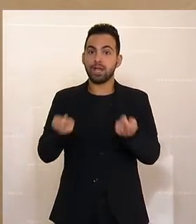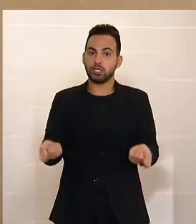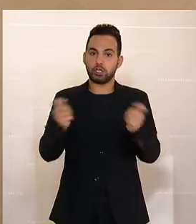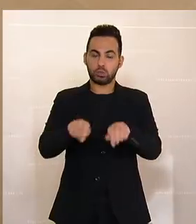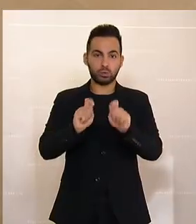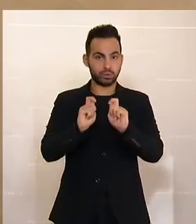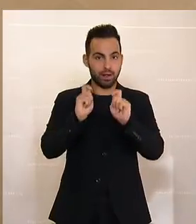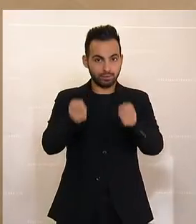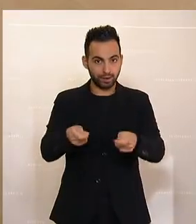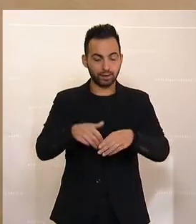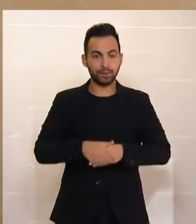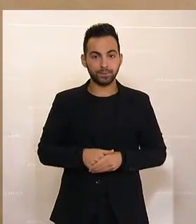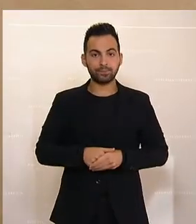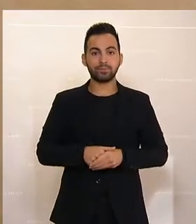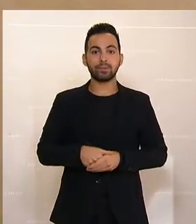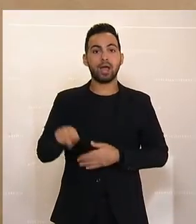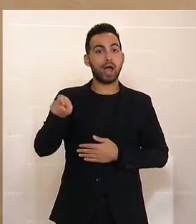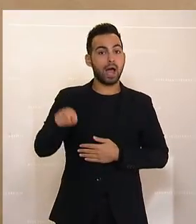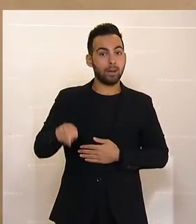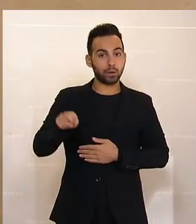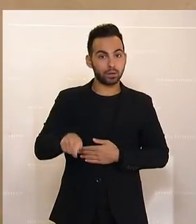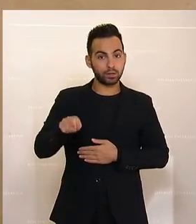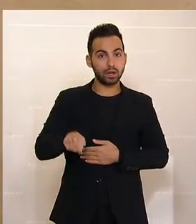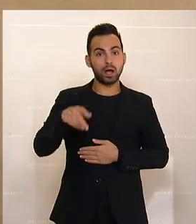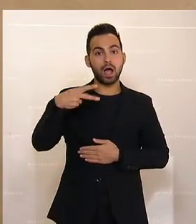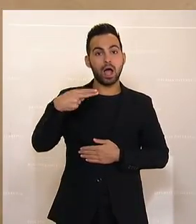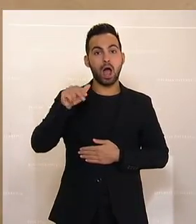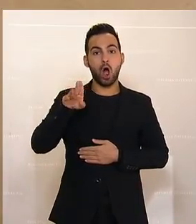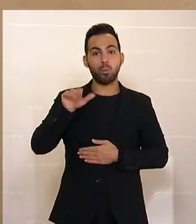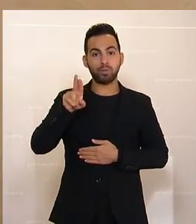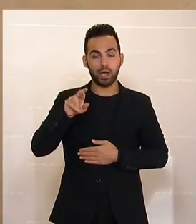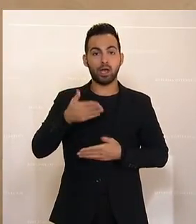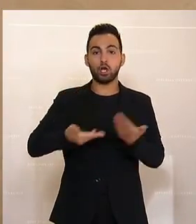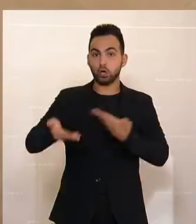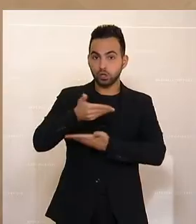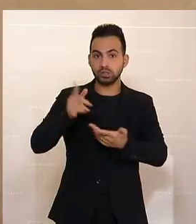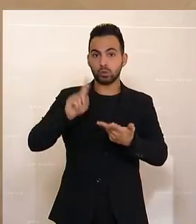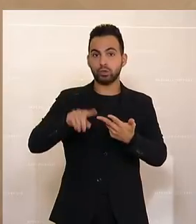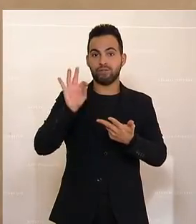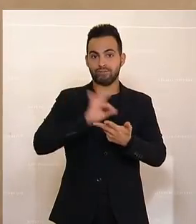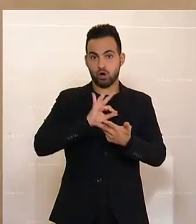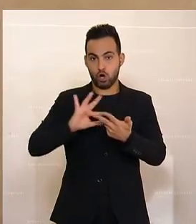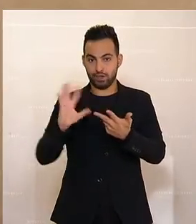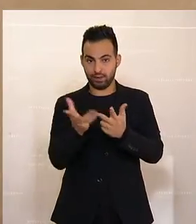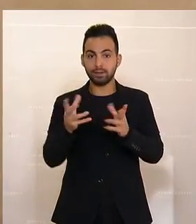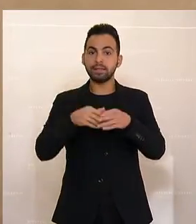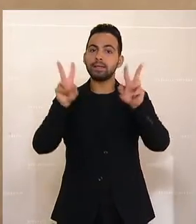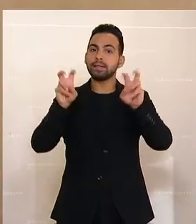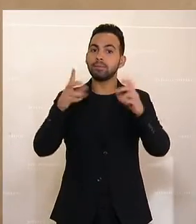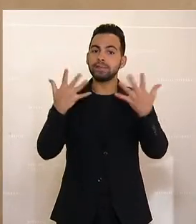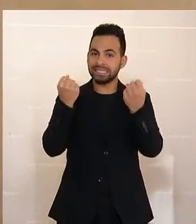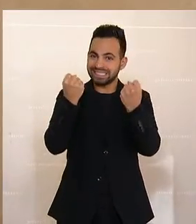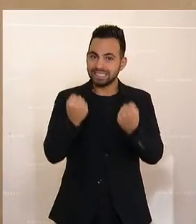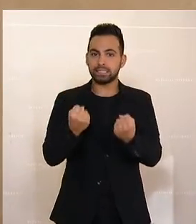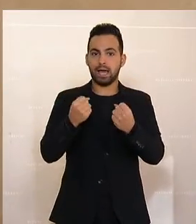Entschließungsantrag ein, der Abgeordneten Peter Hauptner, Elisabeth Götze, Freundinnen und Freunde, betreffend Sicherheitsnetz